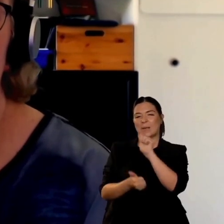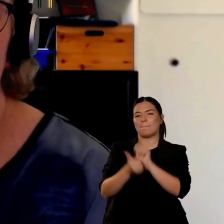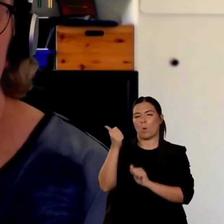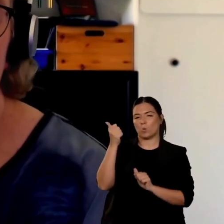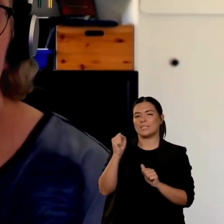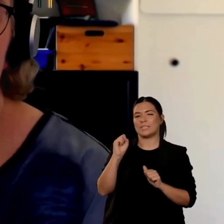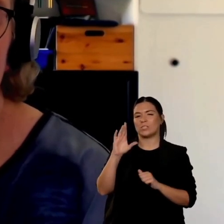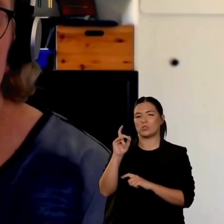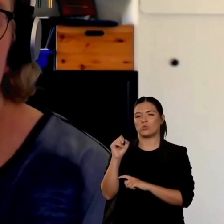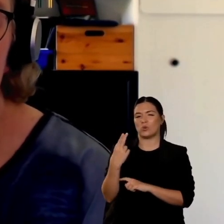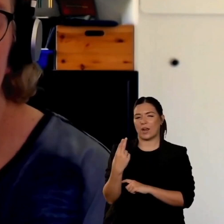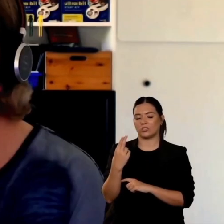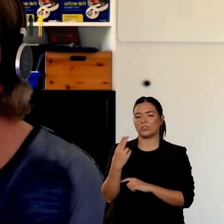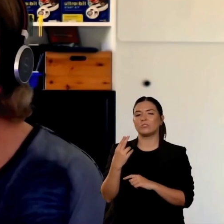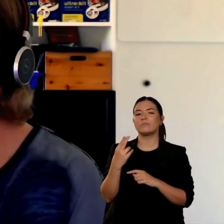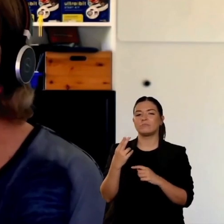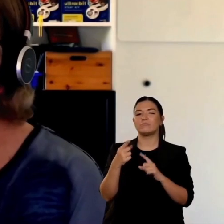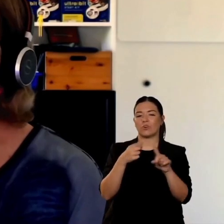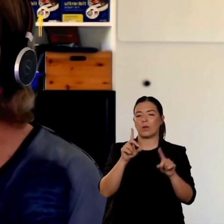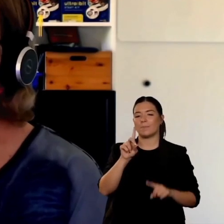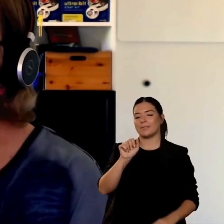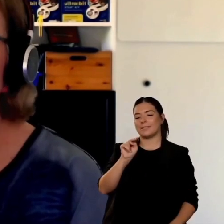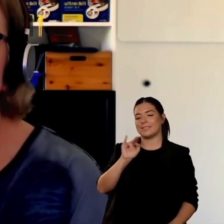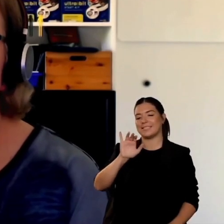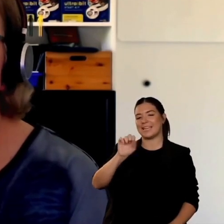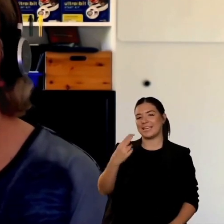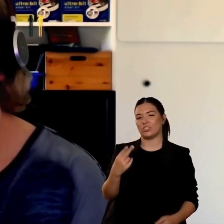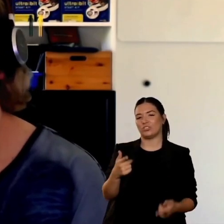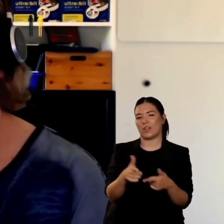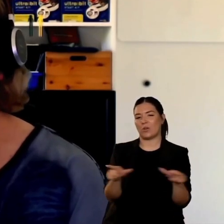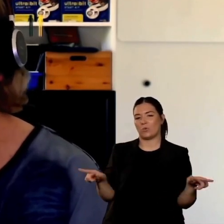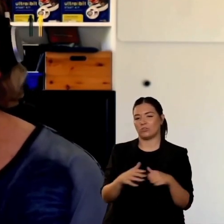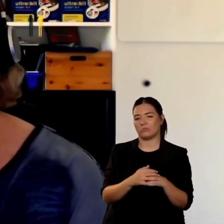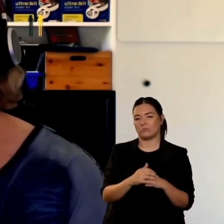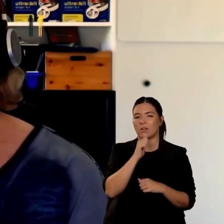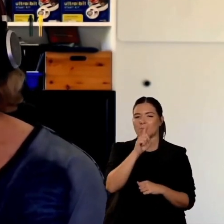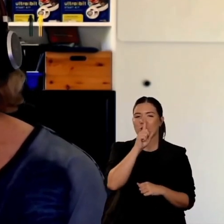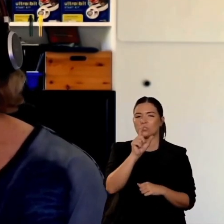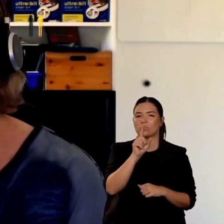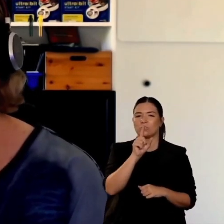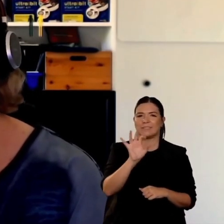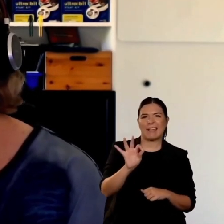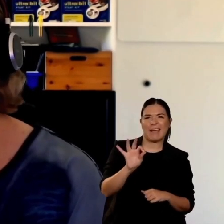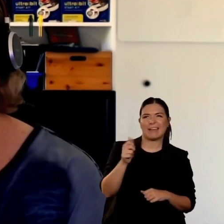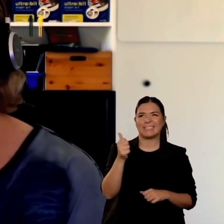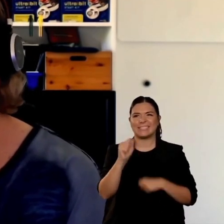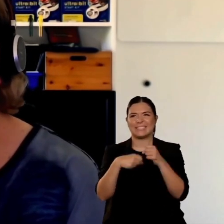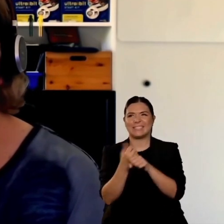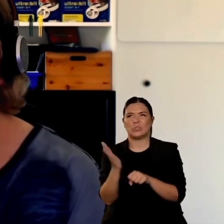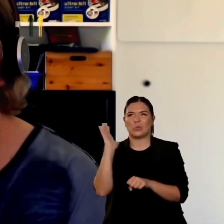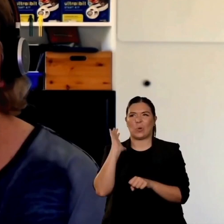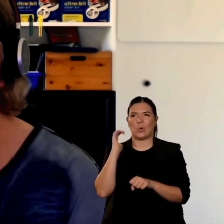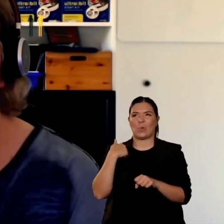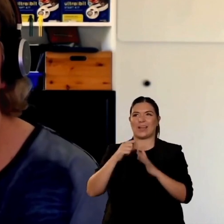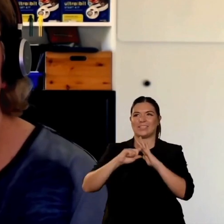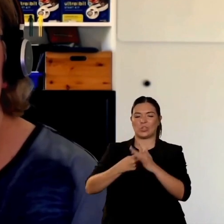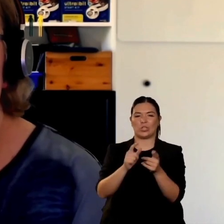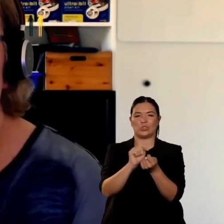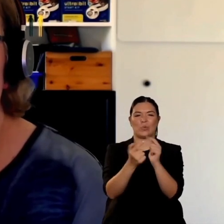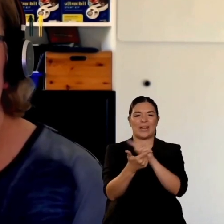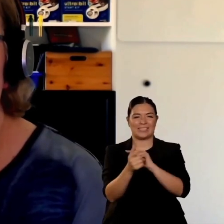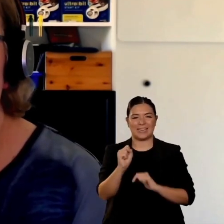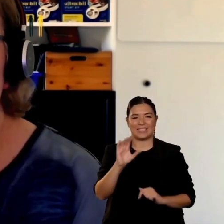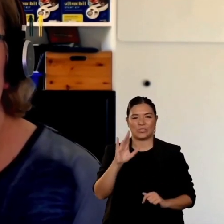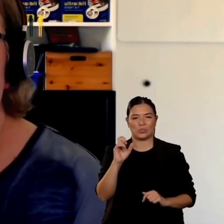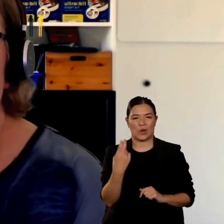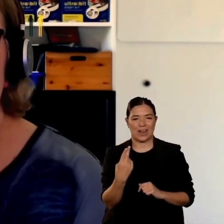veramente sono molto orgogliosa di dire che abbiamo un bellissimo team di traduttori cioè non è che devo fare